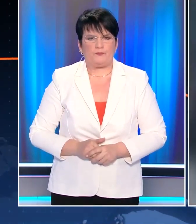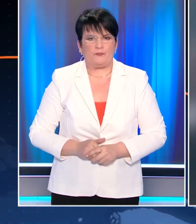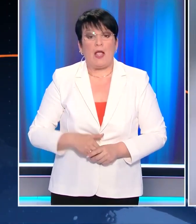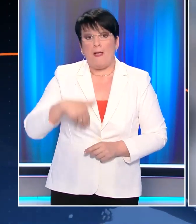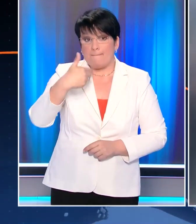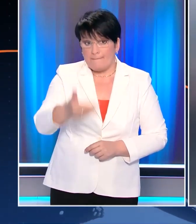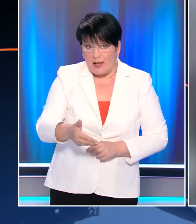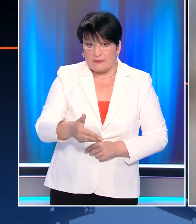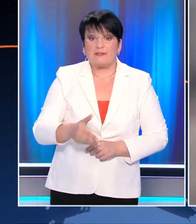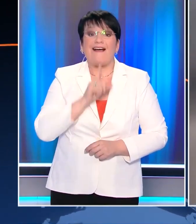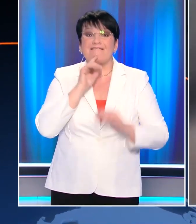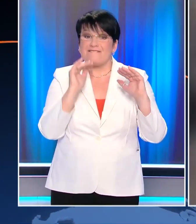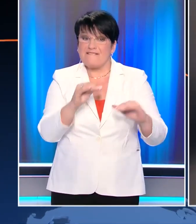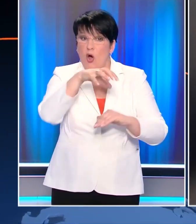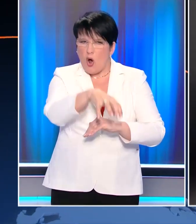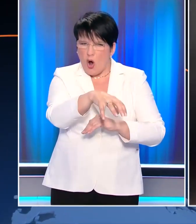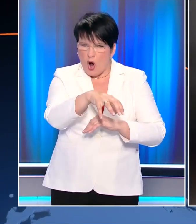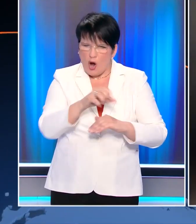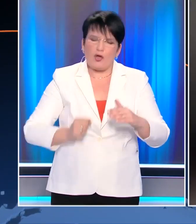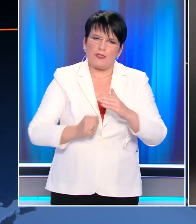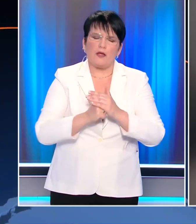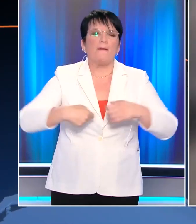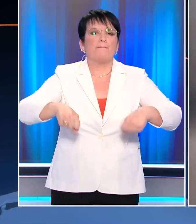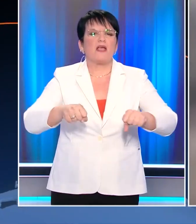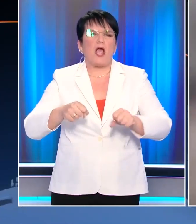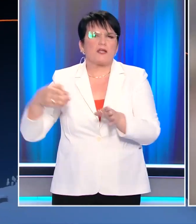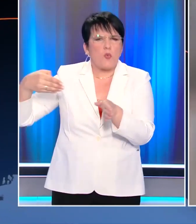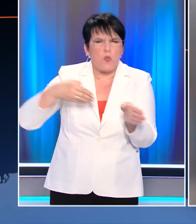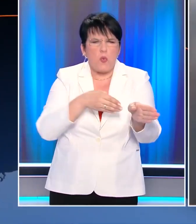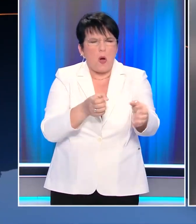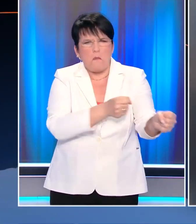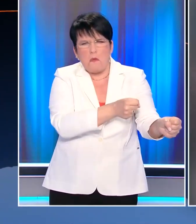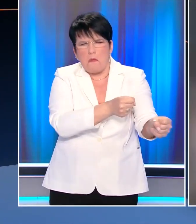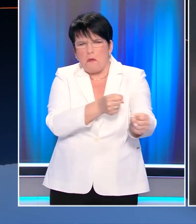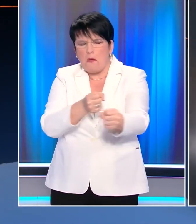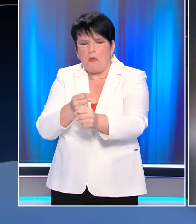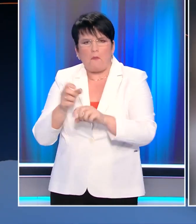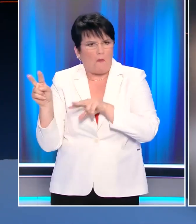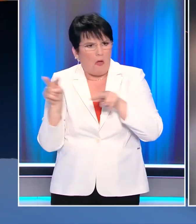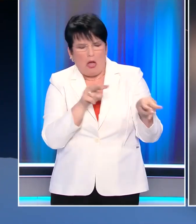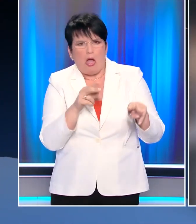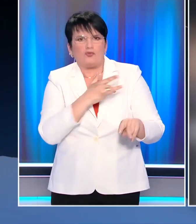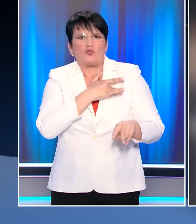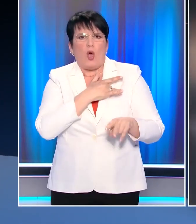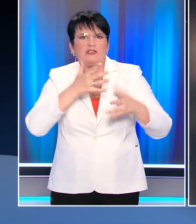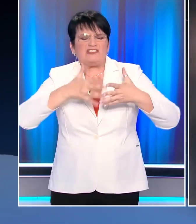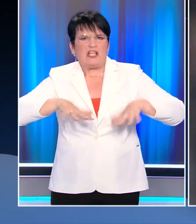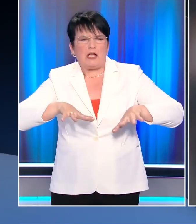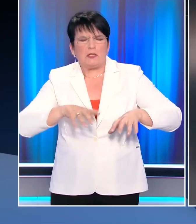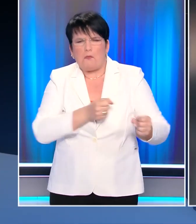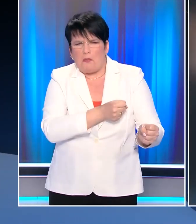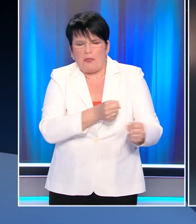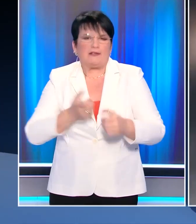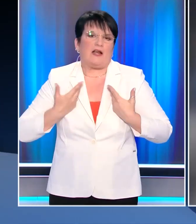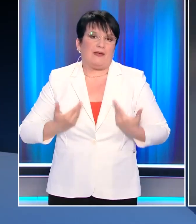Λίγες ώρες αργότερα στον ίδιο χώρο οι δράστες θα φτάσουν με μηχανές και θα τον γαζώσουν με καλάσνικοφ μπροστά στα μάτια των συγγενών του. Από τα πυρά